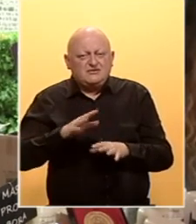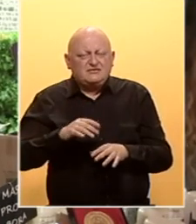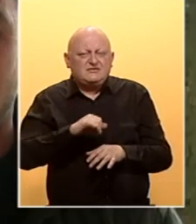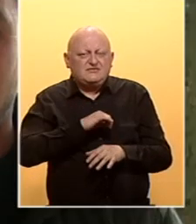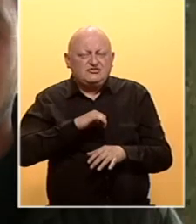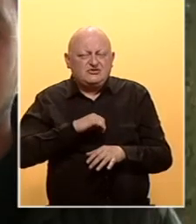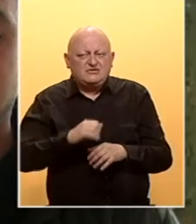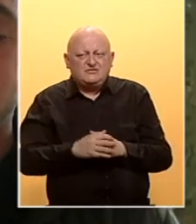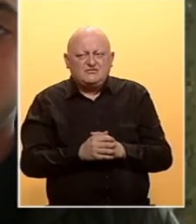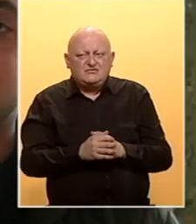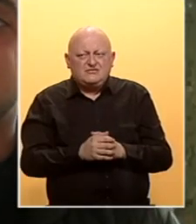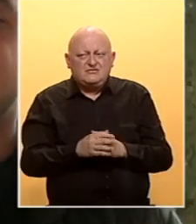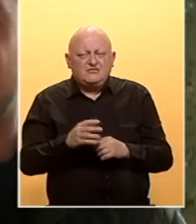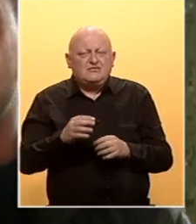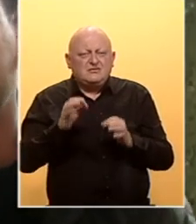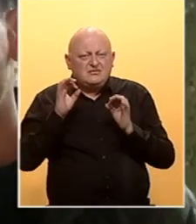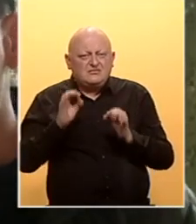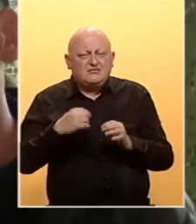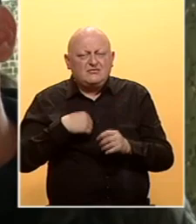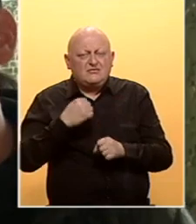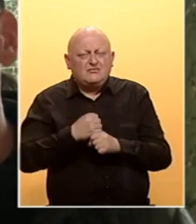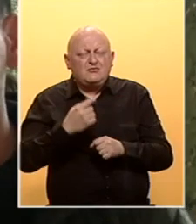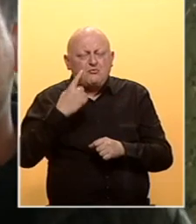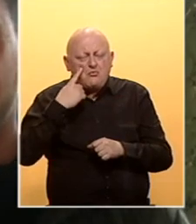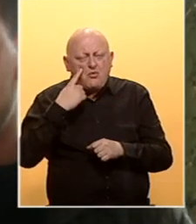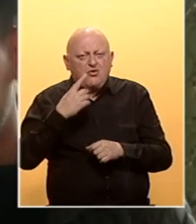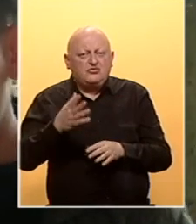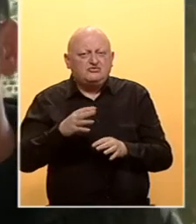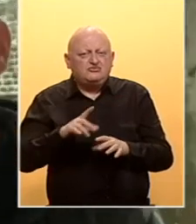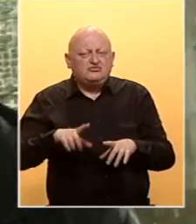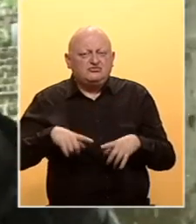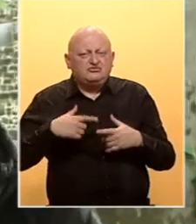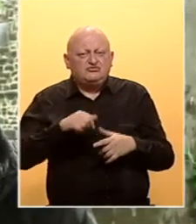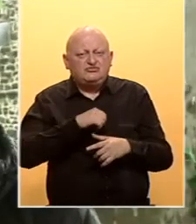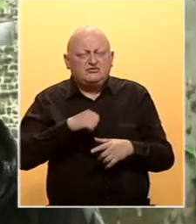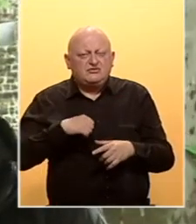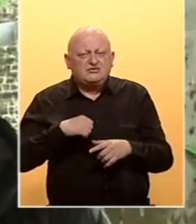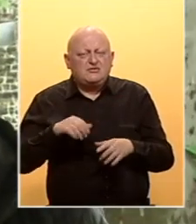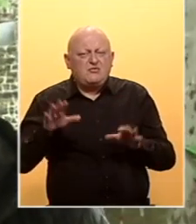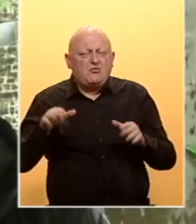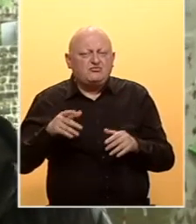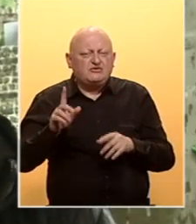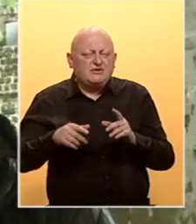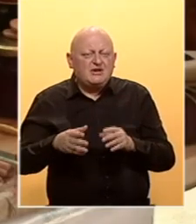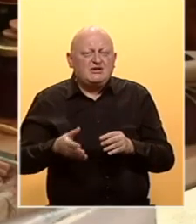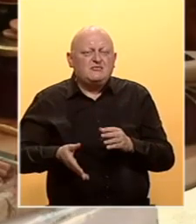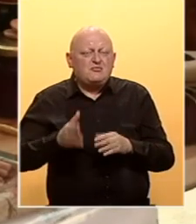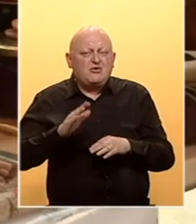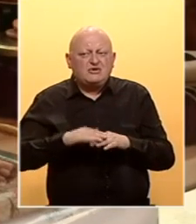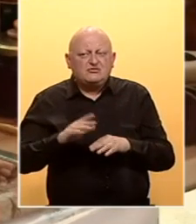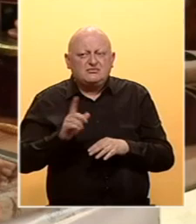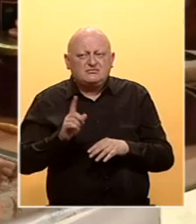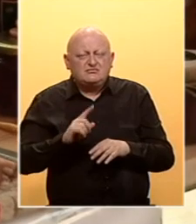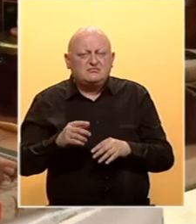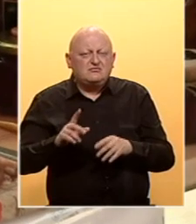to traži. Iskreno ja radim, pokušavam konstantno živjeti samo od čelarstva. Nekad mi to polazi za rukom, nekada ne.